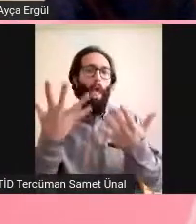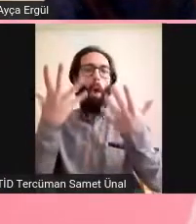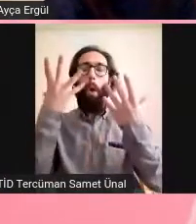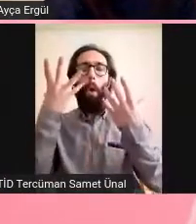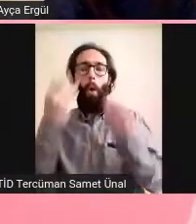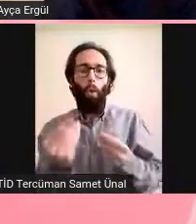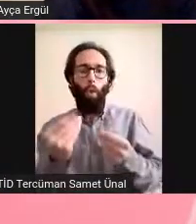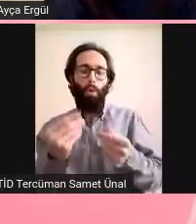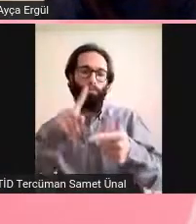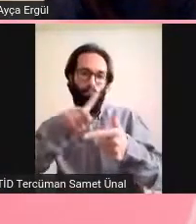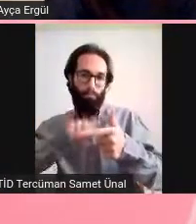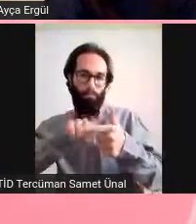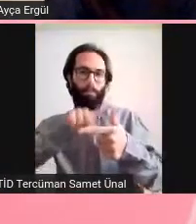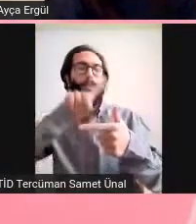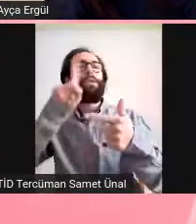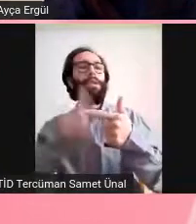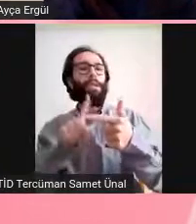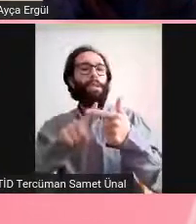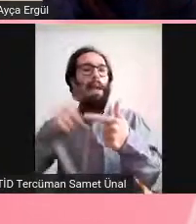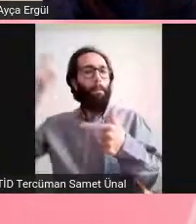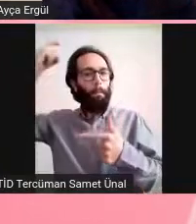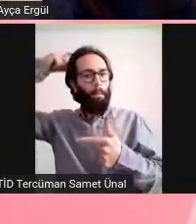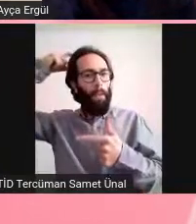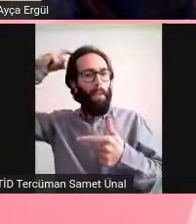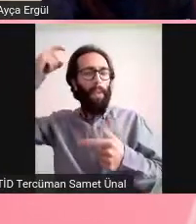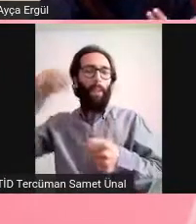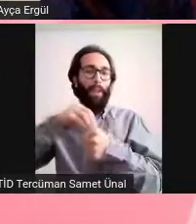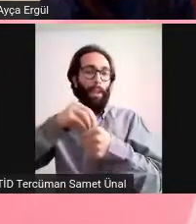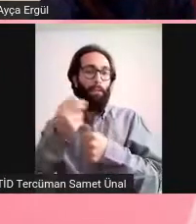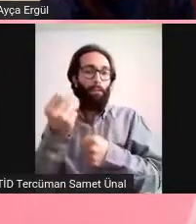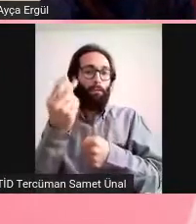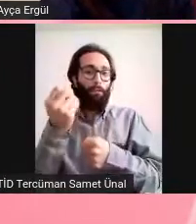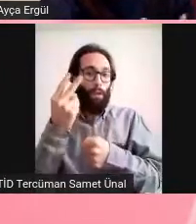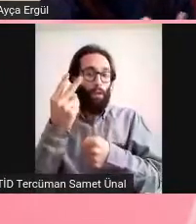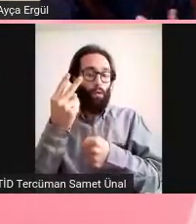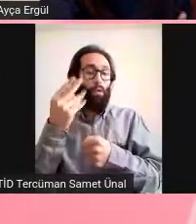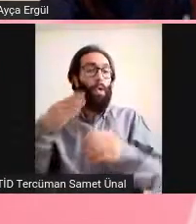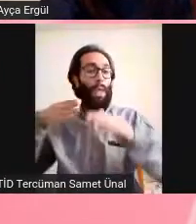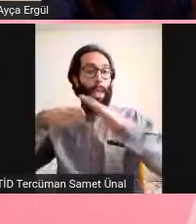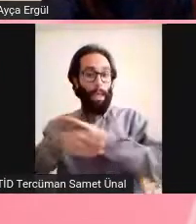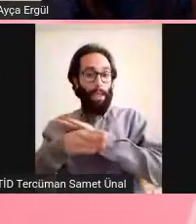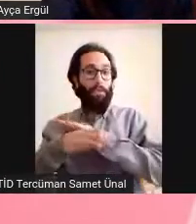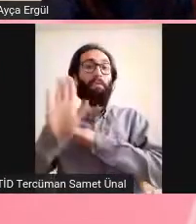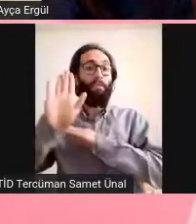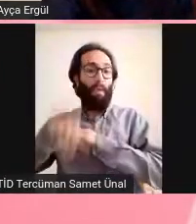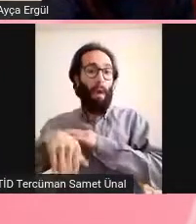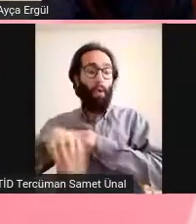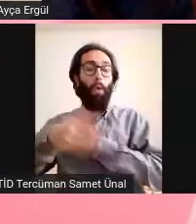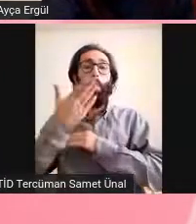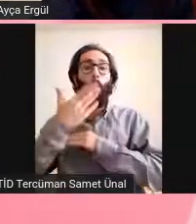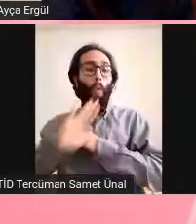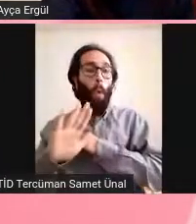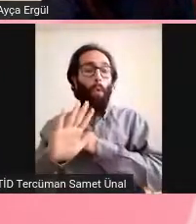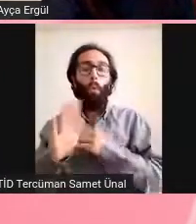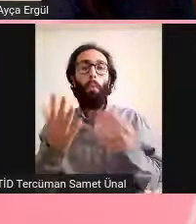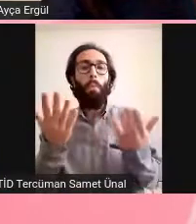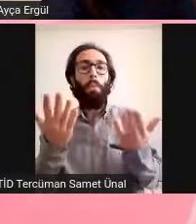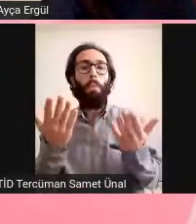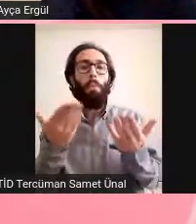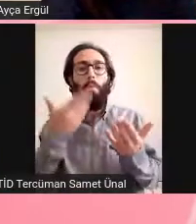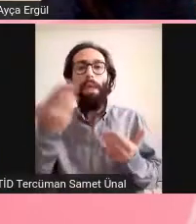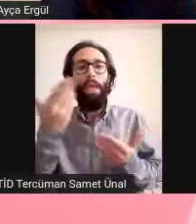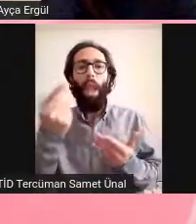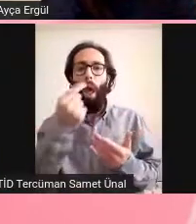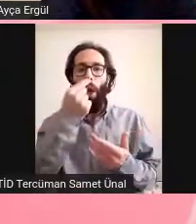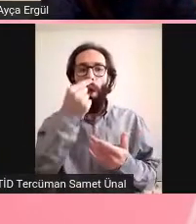İkincisi beyinde virüs var mı? Yani virüs beyine giriyor mu gerçekten? Çünkü koku kaybı olduğu için koku